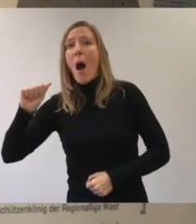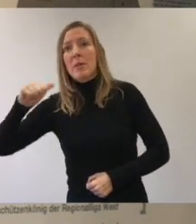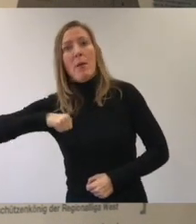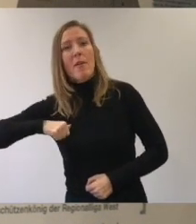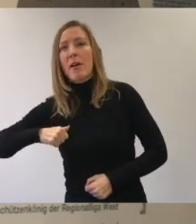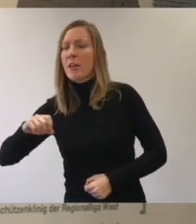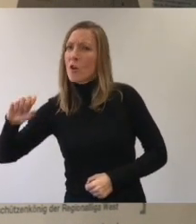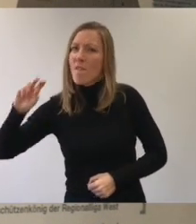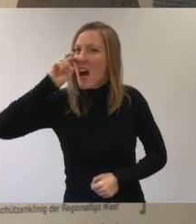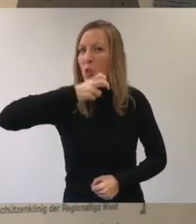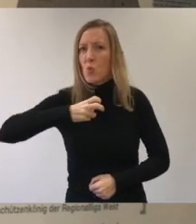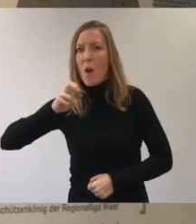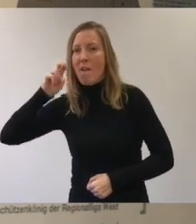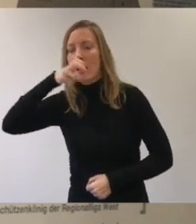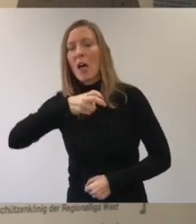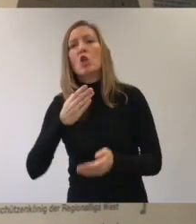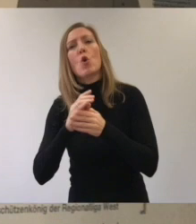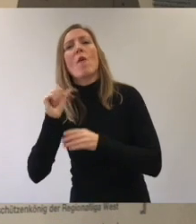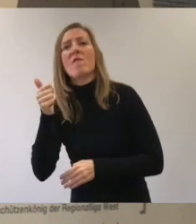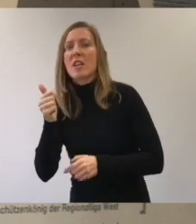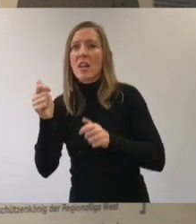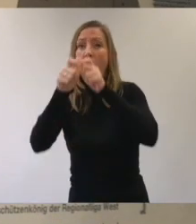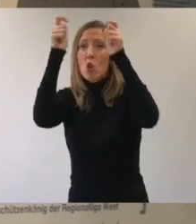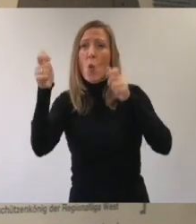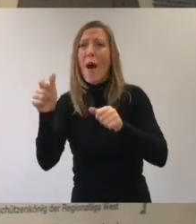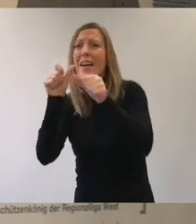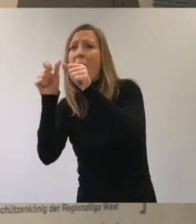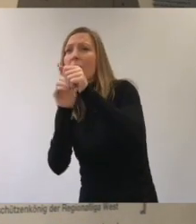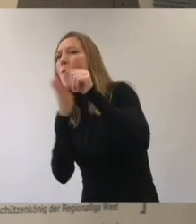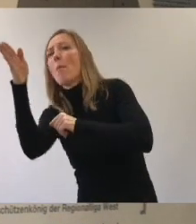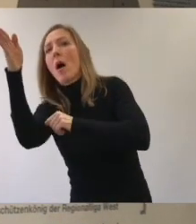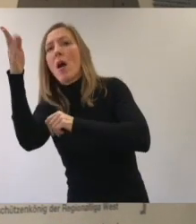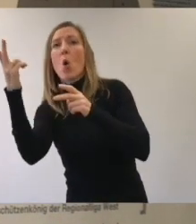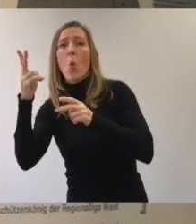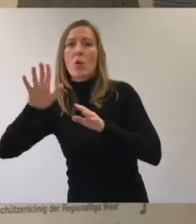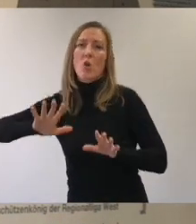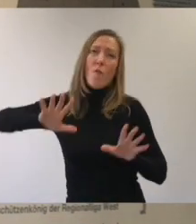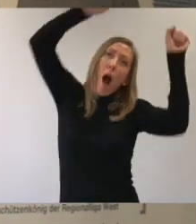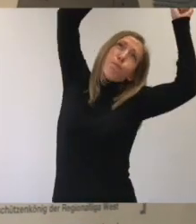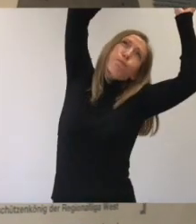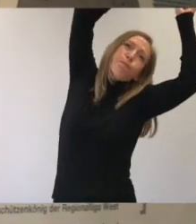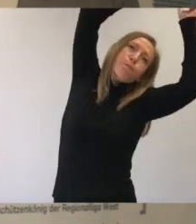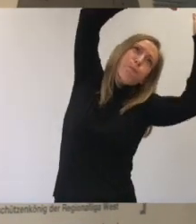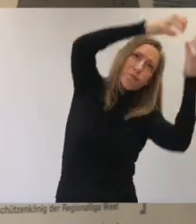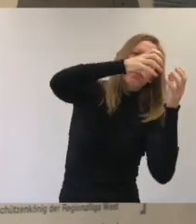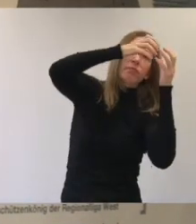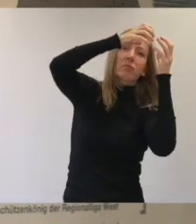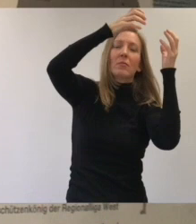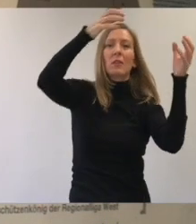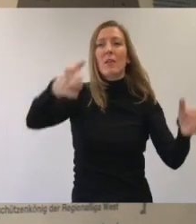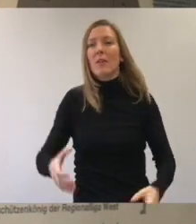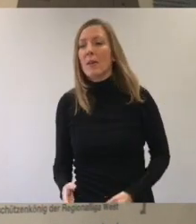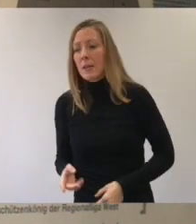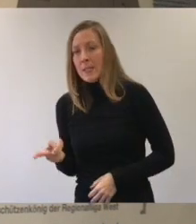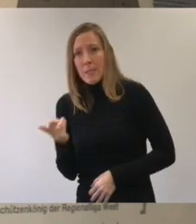Aber auch jetzt geht der Ball ganz knapp vorbei. Oder der Torwart hält gut. Ingo und seine